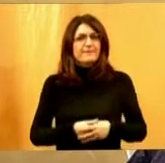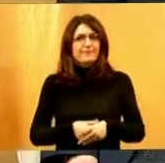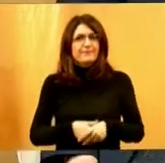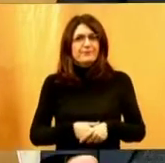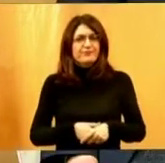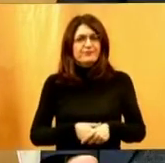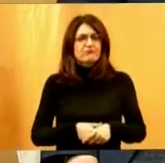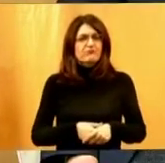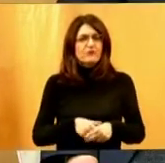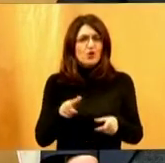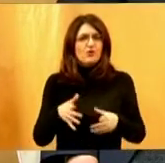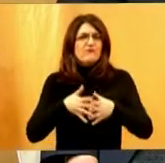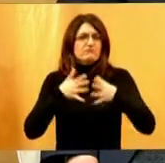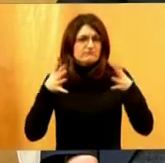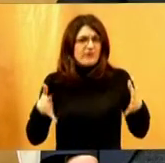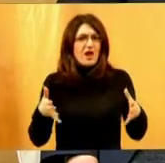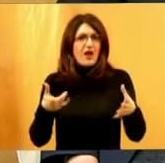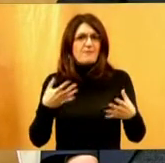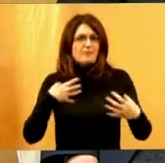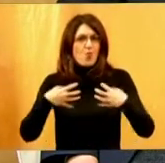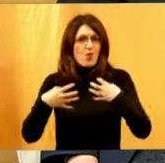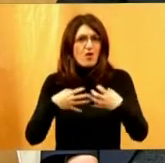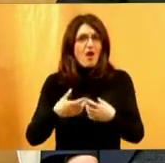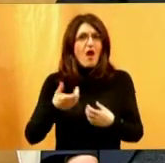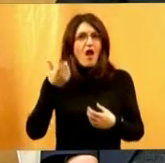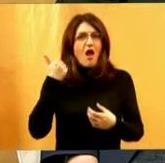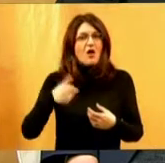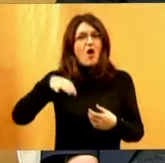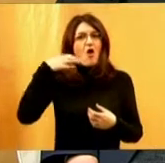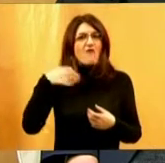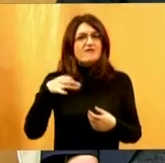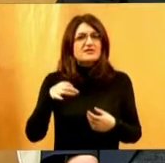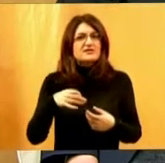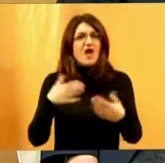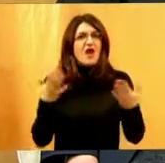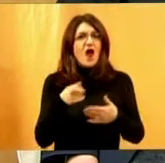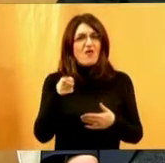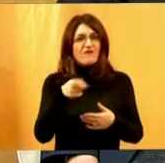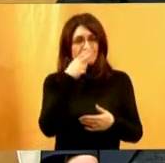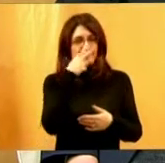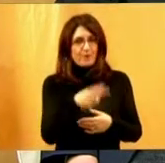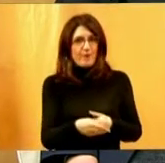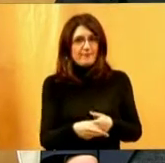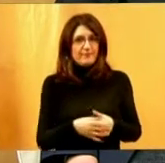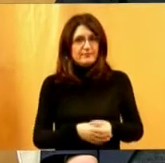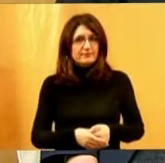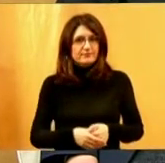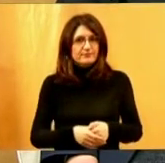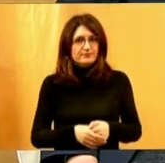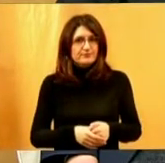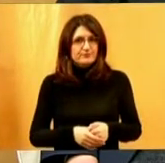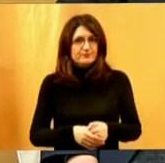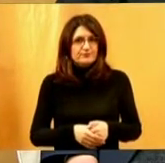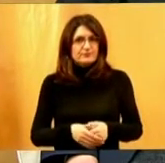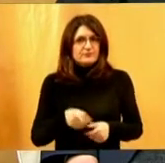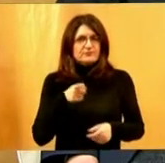Ulog je velik, zaista, ali zavisno sa kojeg stajališta ga promatramo. Samo je toga da